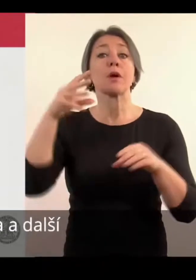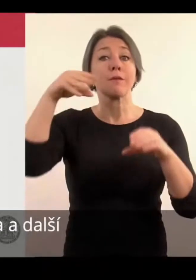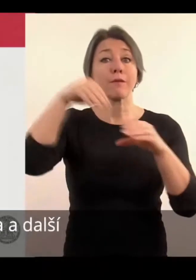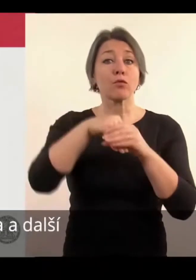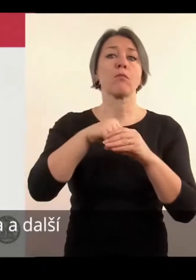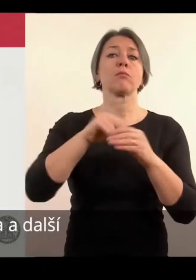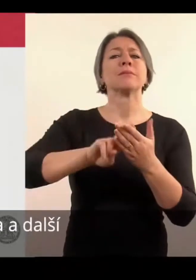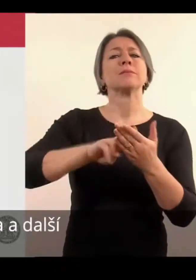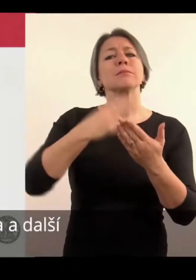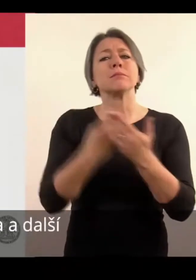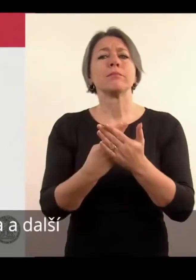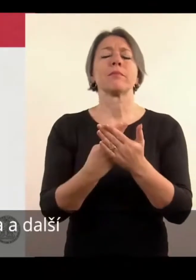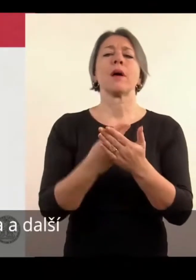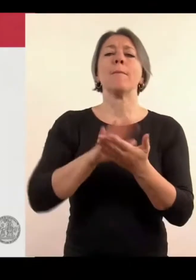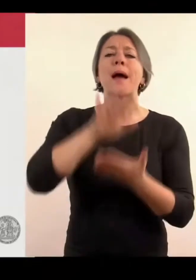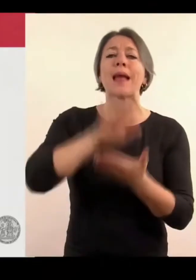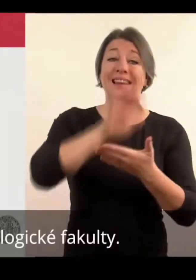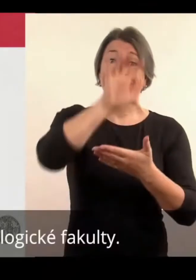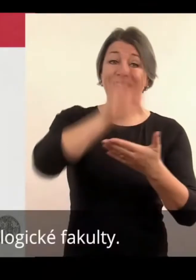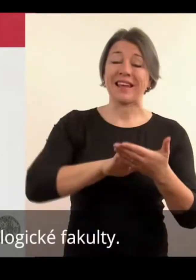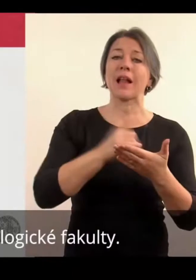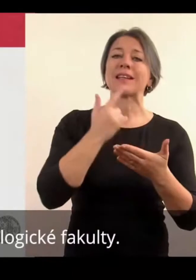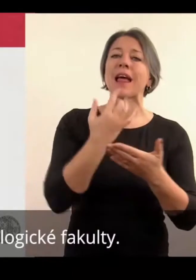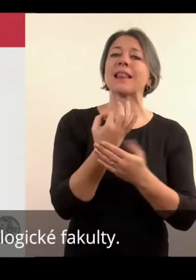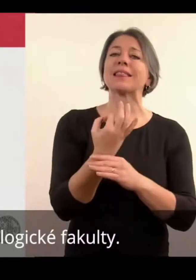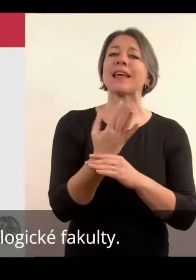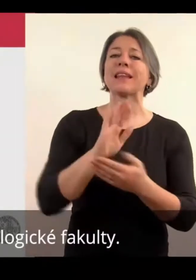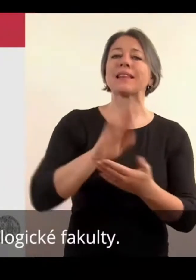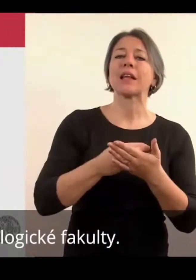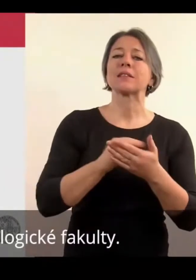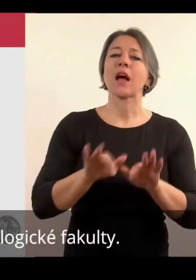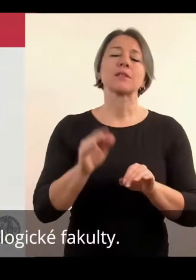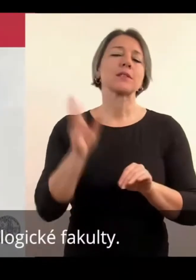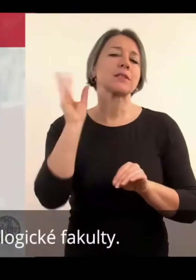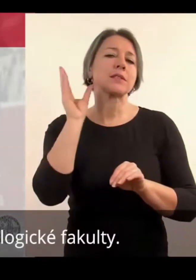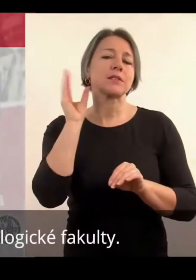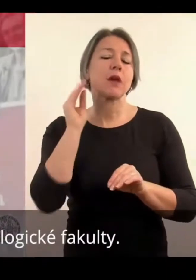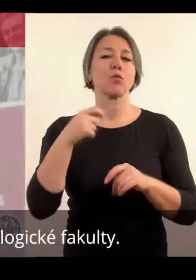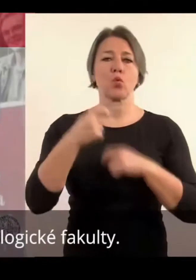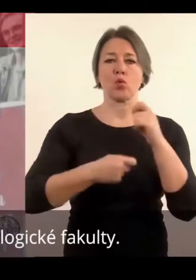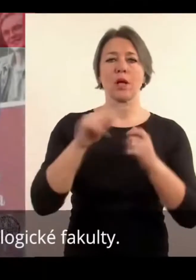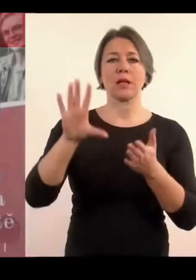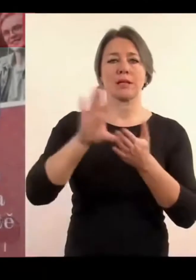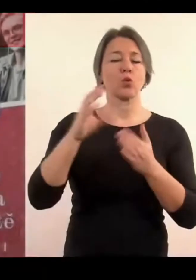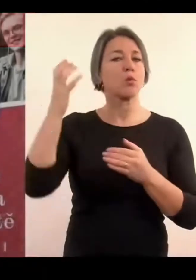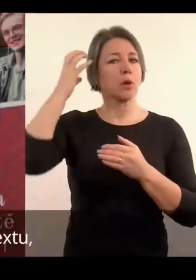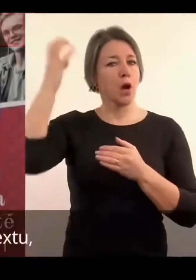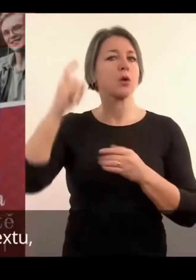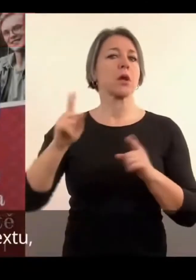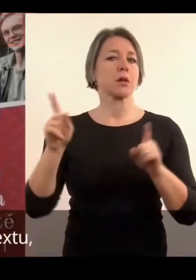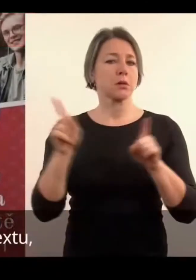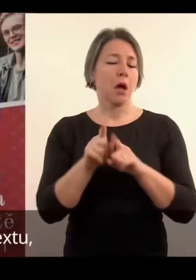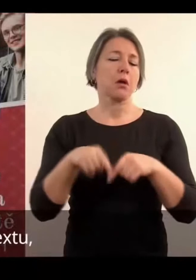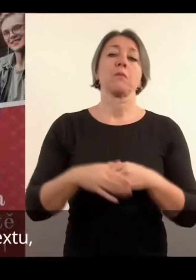dvě jsou pod sníhovnami terapeutické kapulty a evangelistické kapulty. Ty vlastně pomáhají s